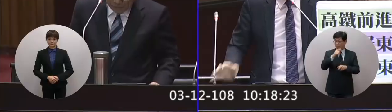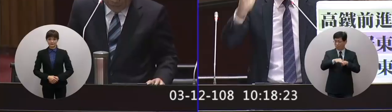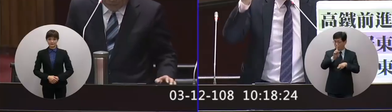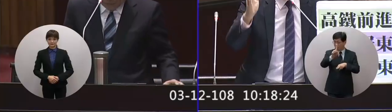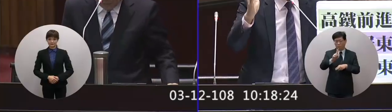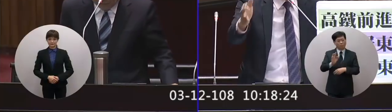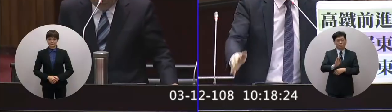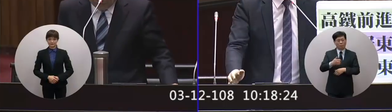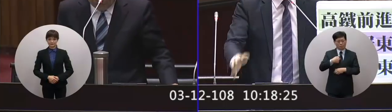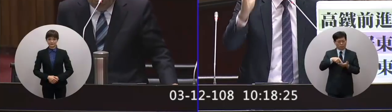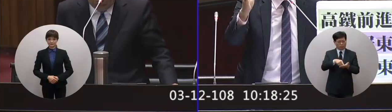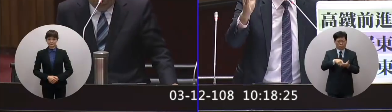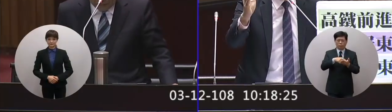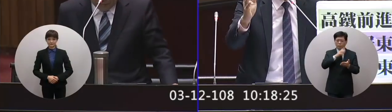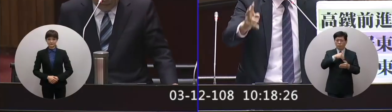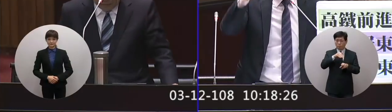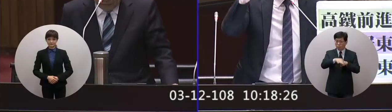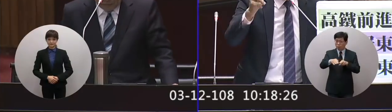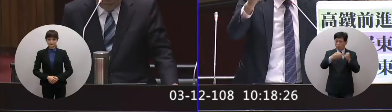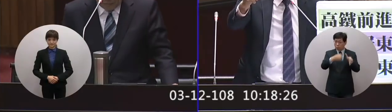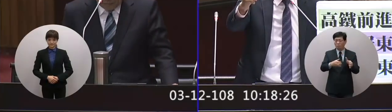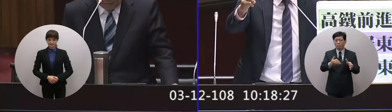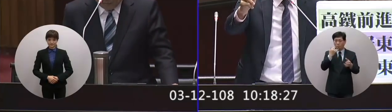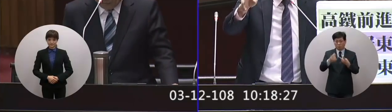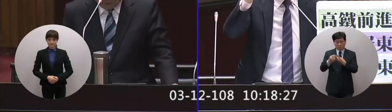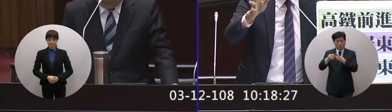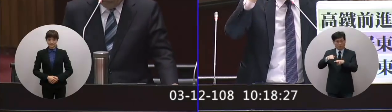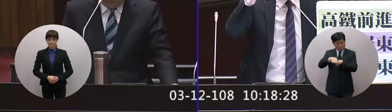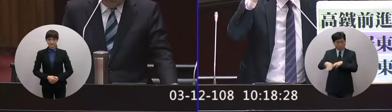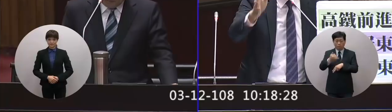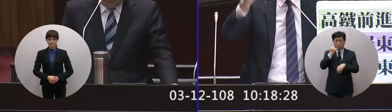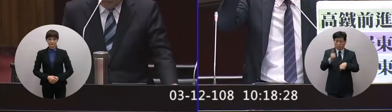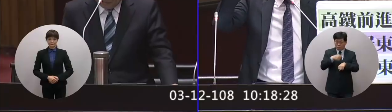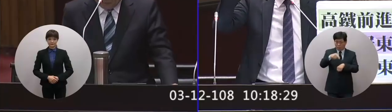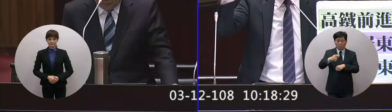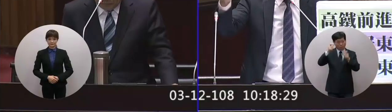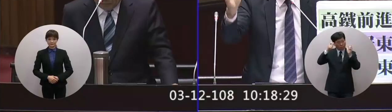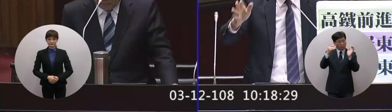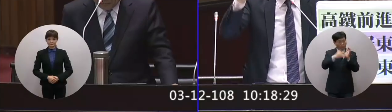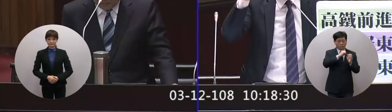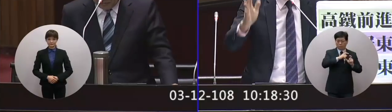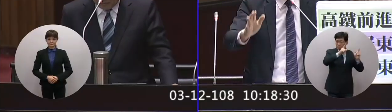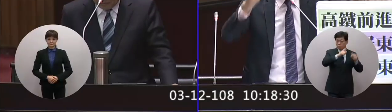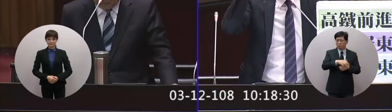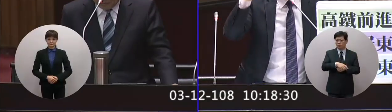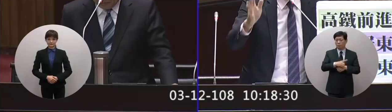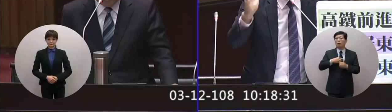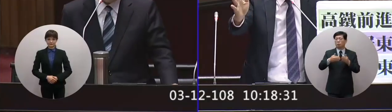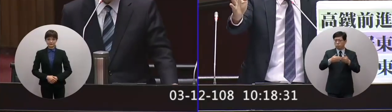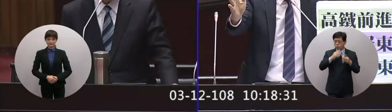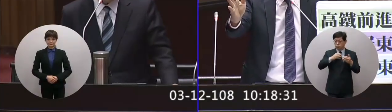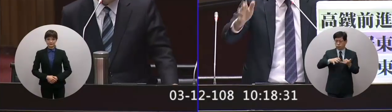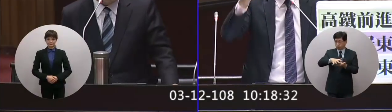鐵所以呢我們請出個題我們希望怎樣第二條高鐵是從高雄到台東我們需要